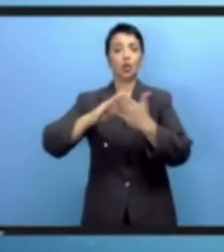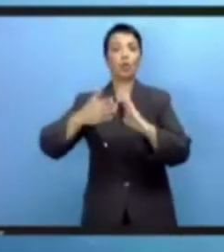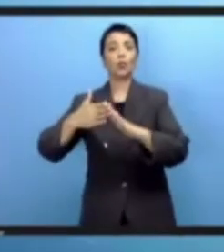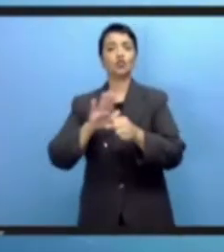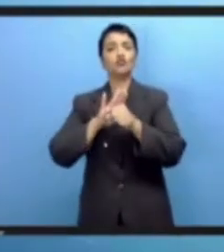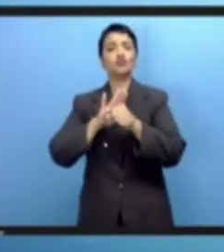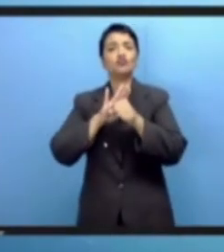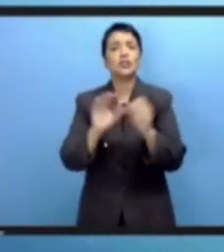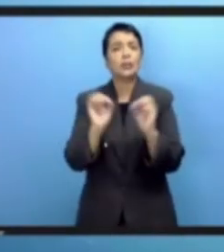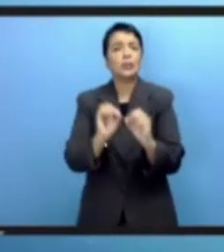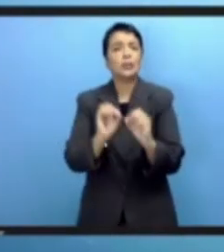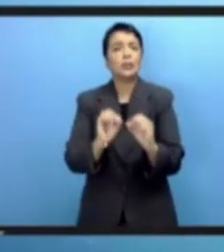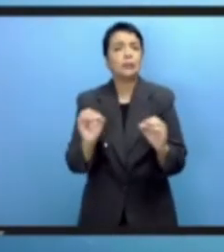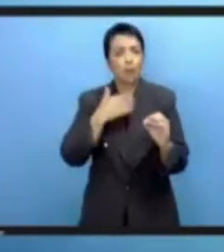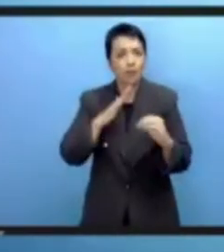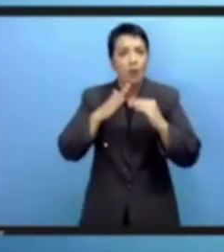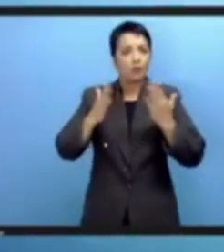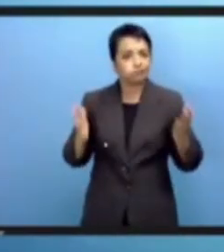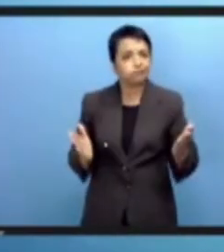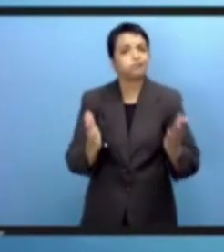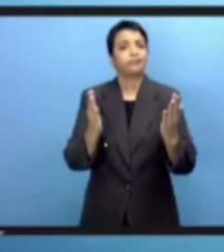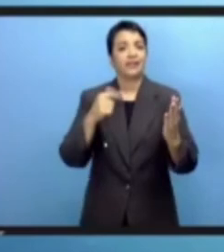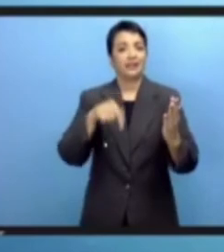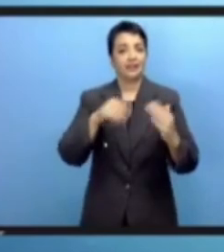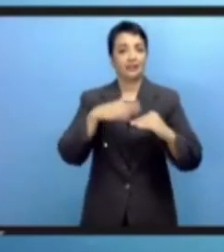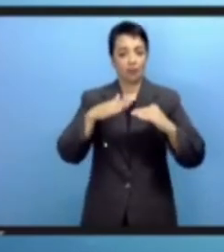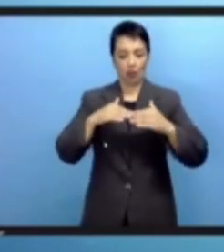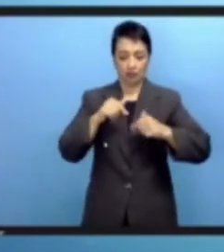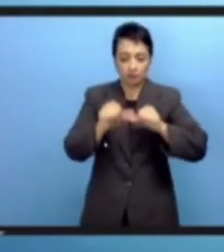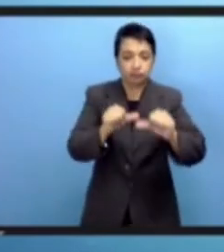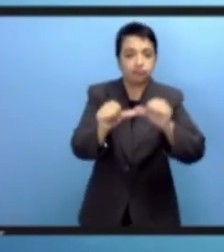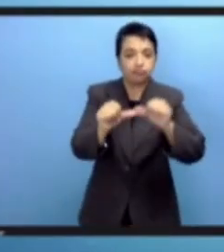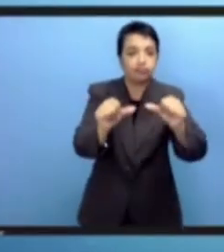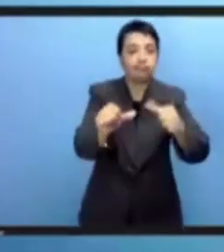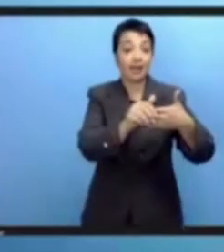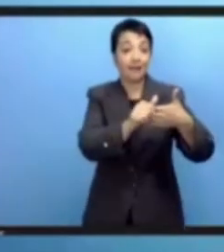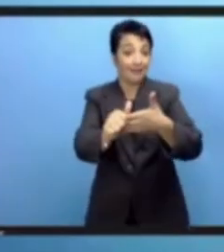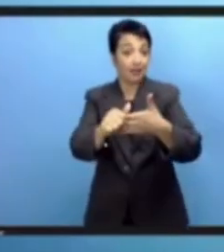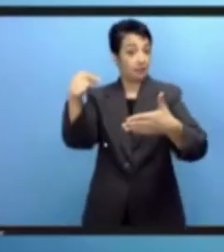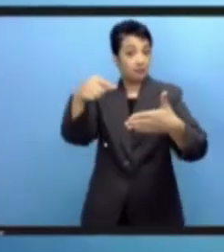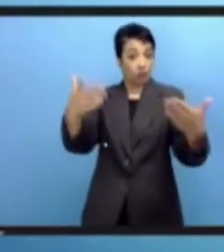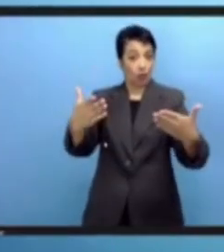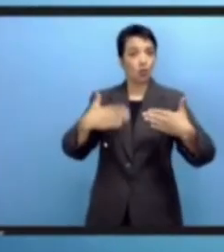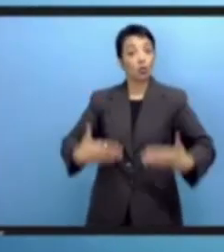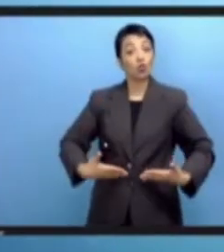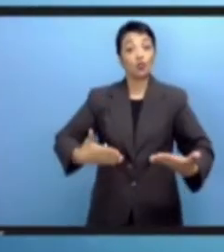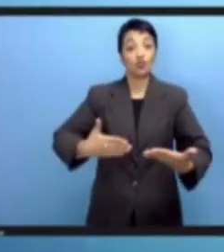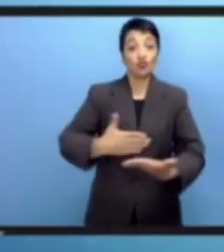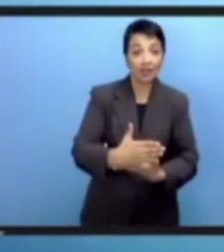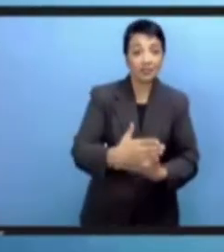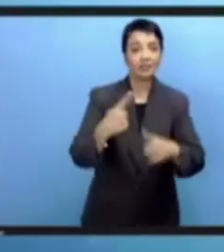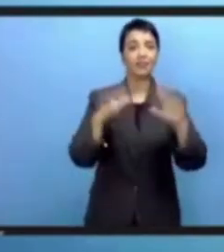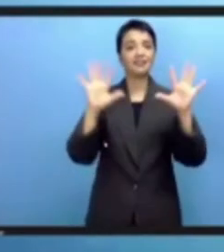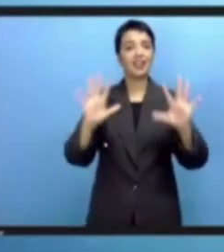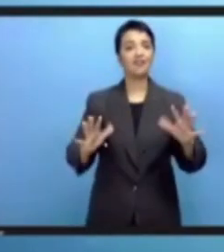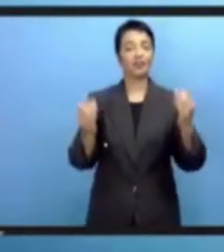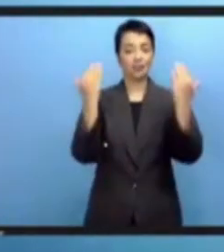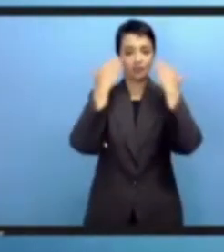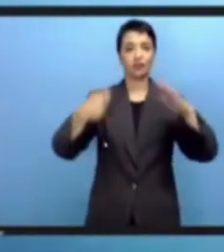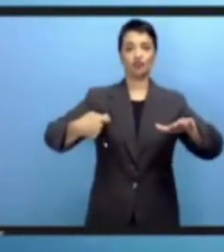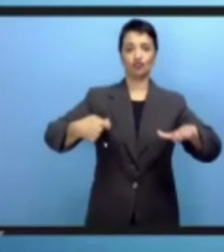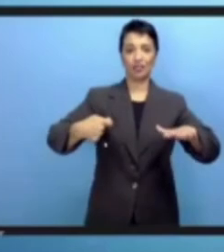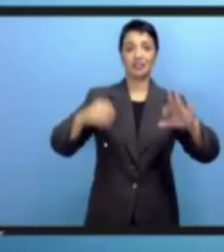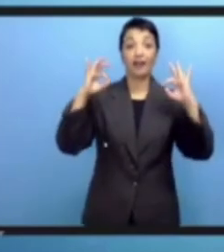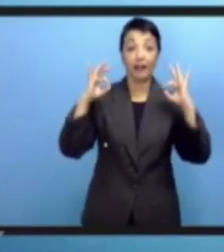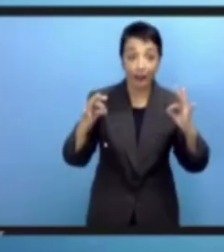فهناك ضغط على المجتمع المدني الذي يجب أن يلعب دوراً أساسياً للنهوض بحقوق الإنسان والحقوق